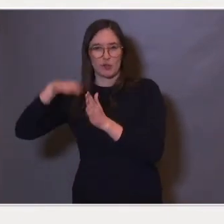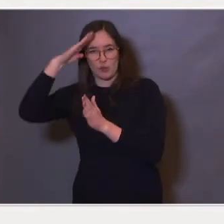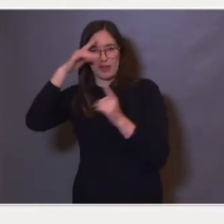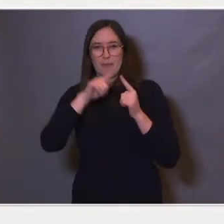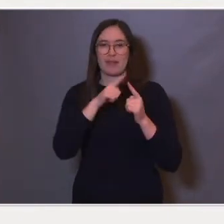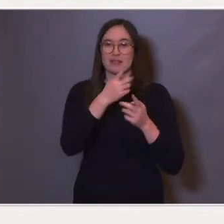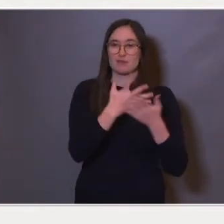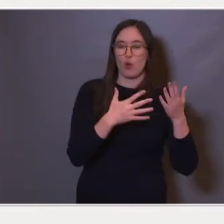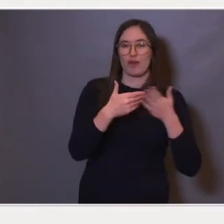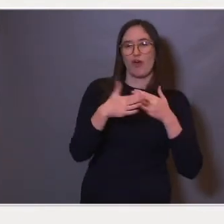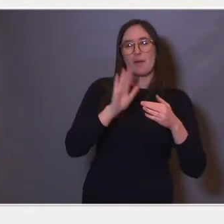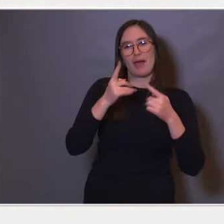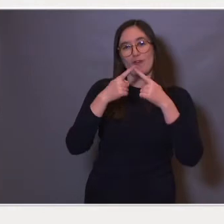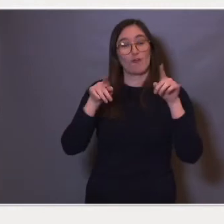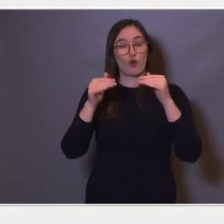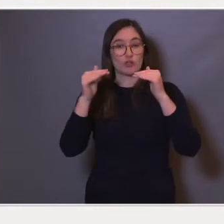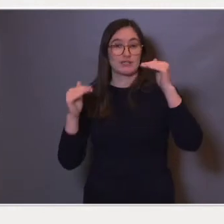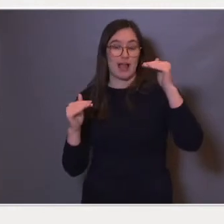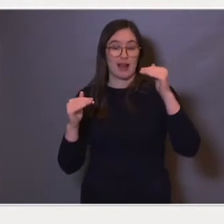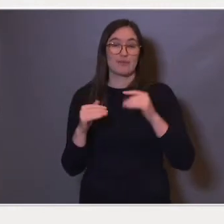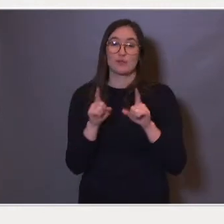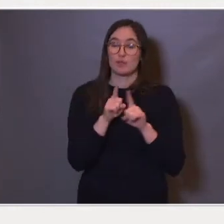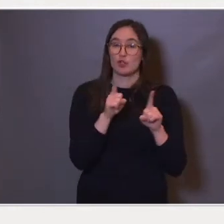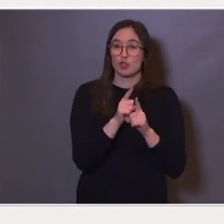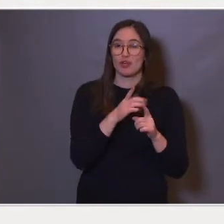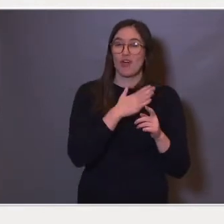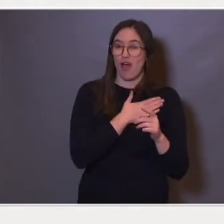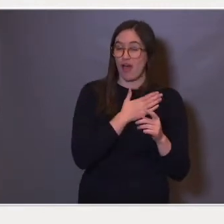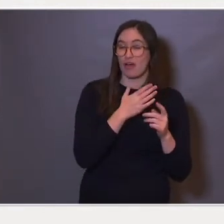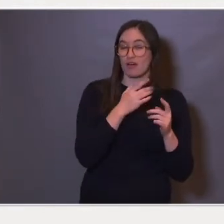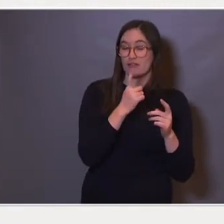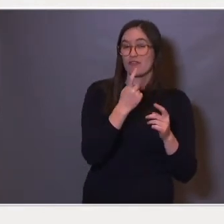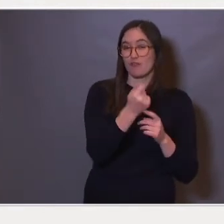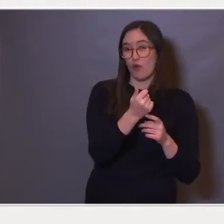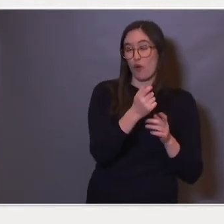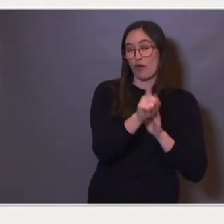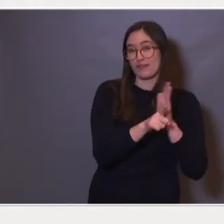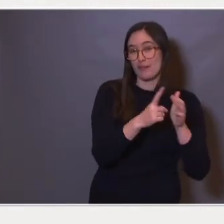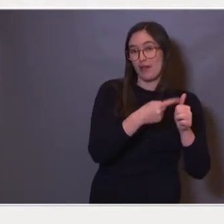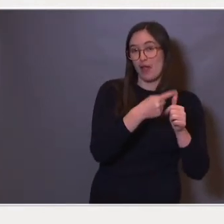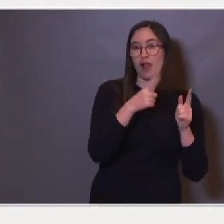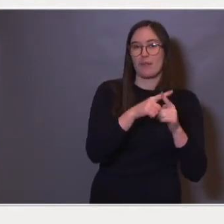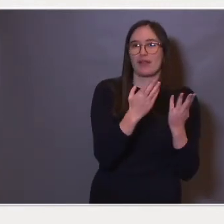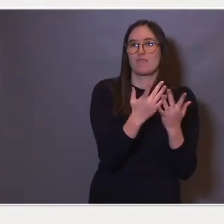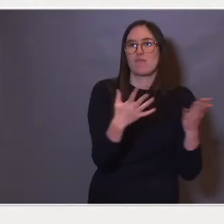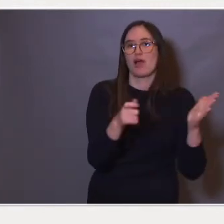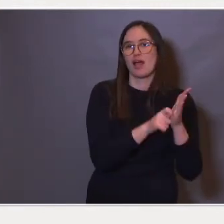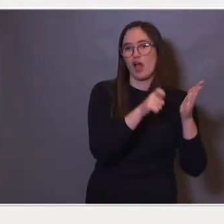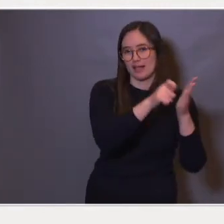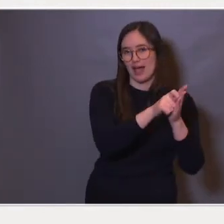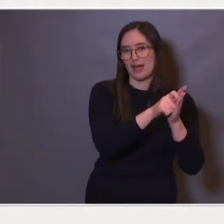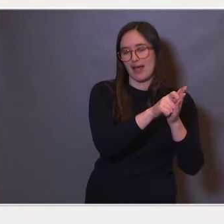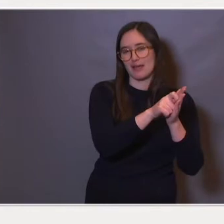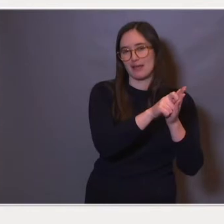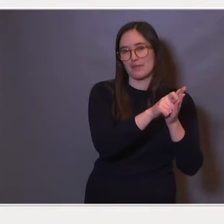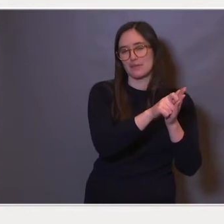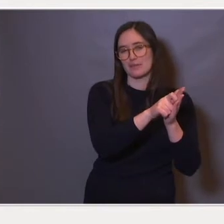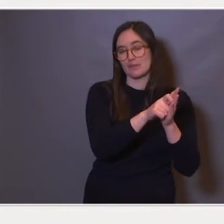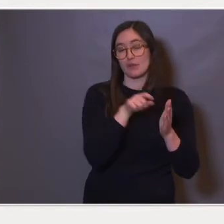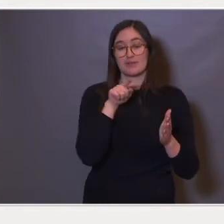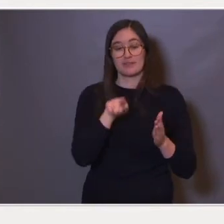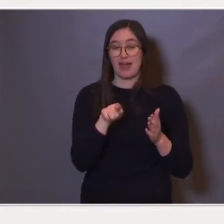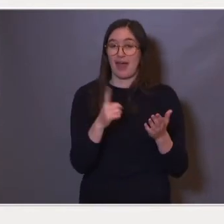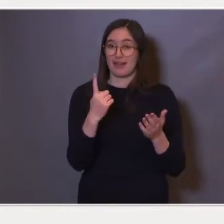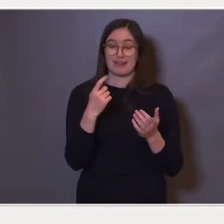relativt sett mindre timetall, men veldig mange karakterer. Bare det ene tiltaket, som